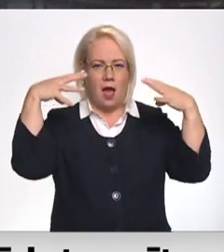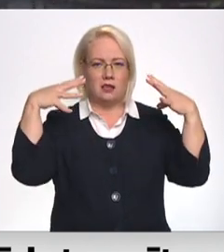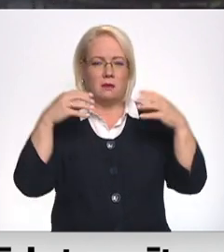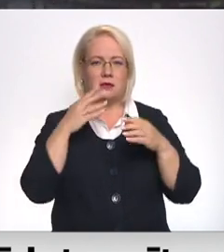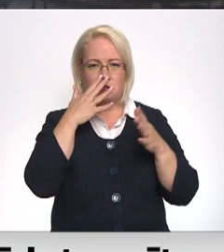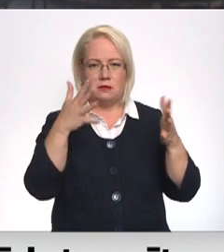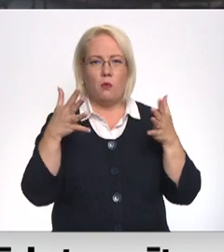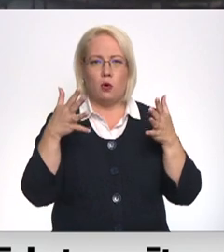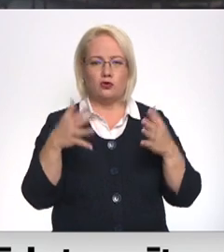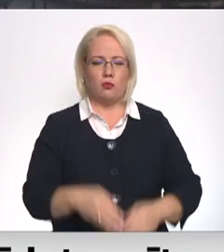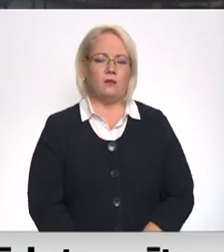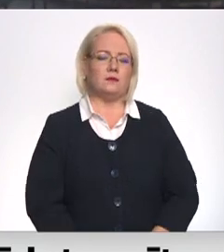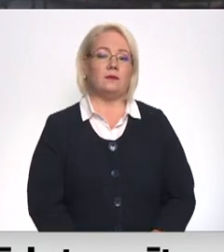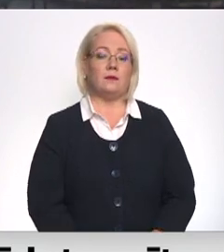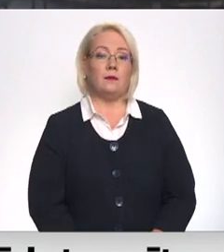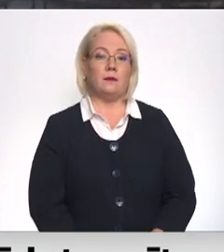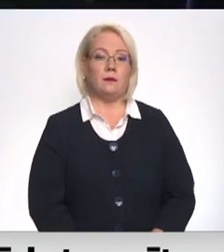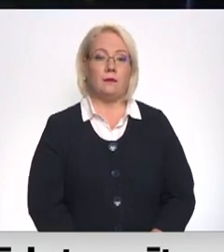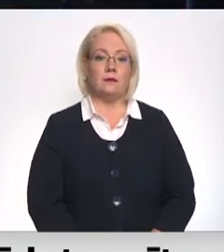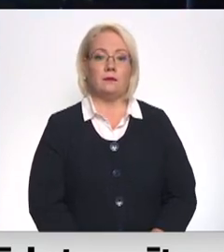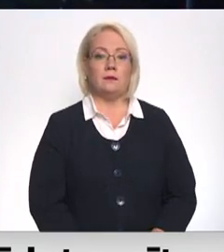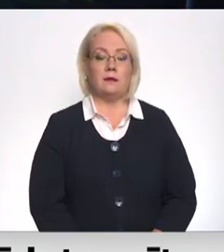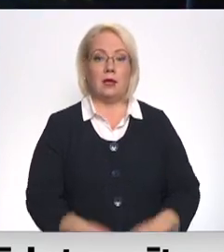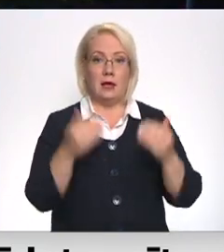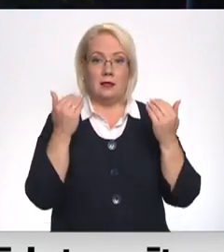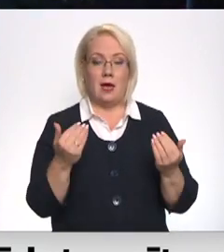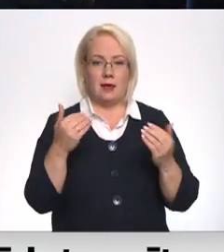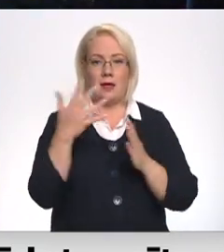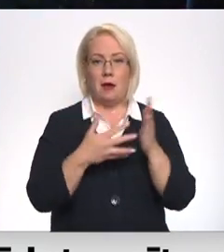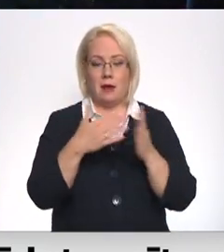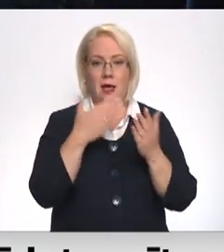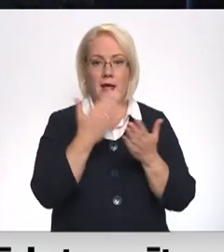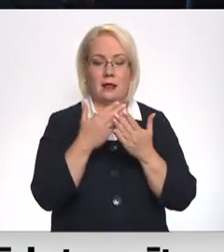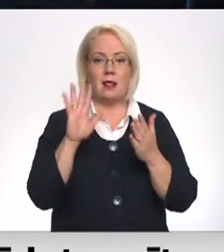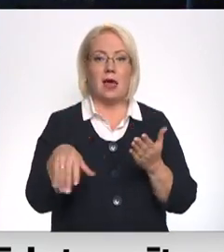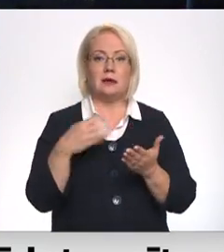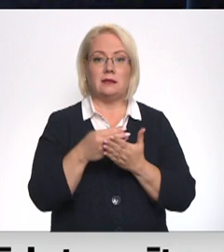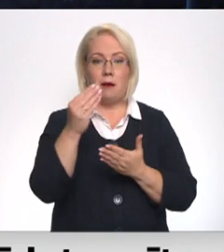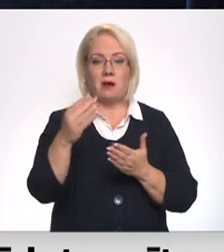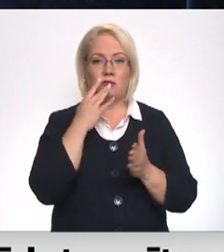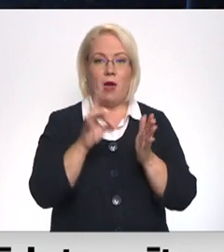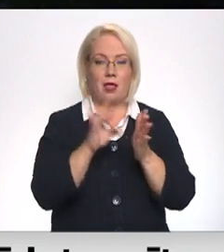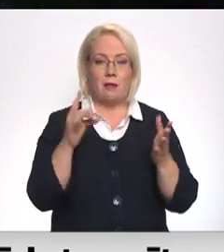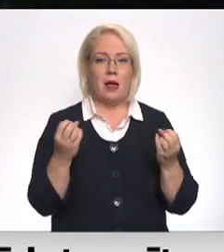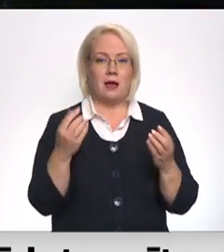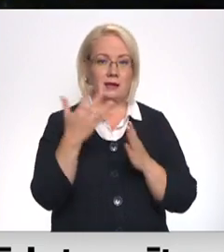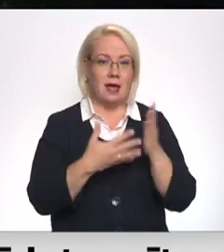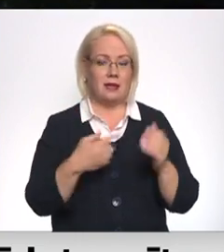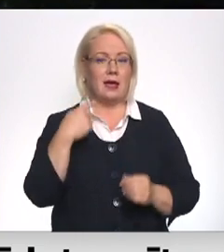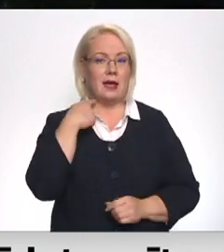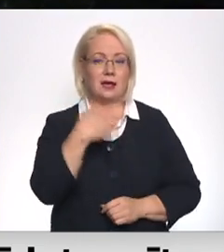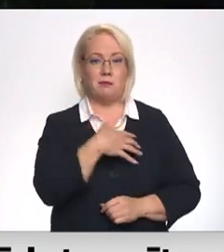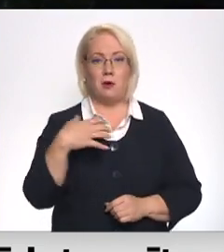Un plašāk stāsts Dāvids Freidenfelts. Pašreizējie aprēķina rādi, ka, lai samaksātu elektrības un gāzes rēķinu, Rīgas